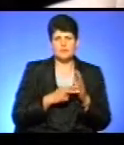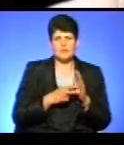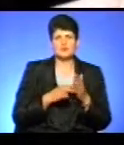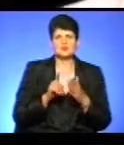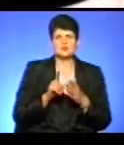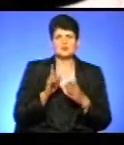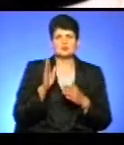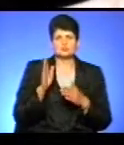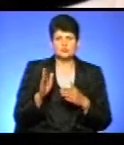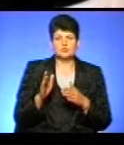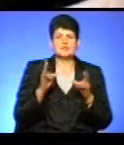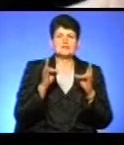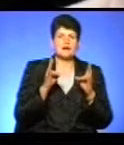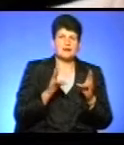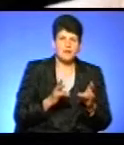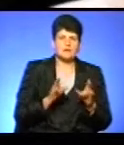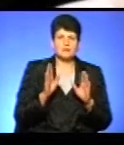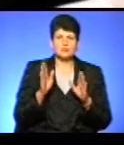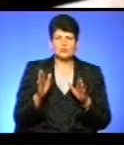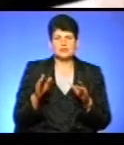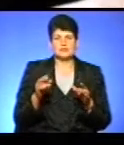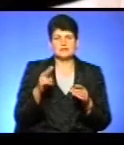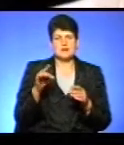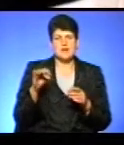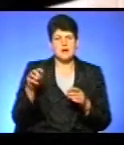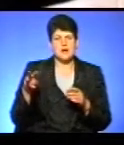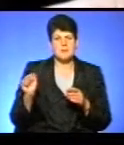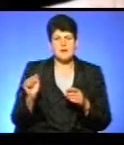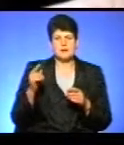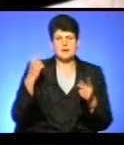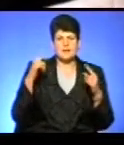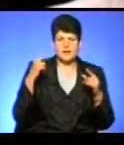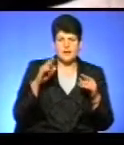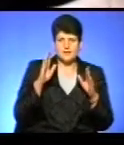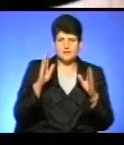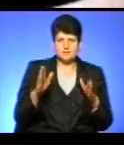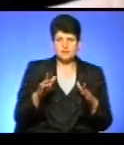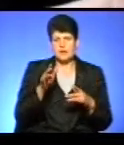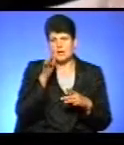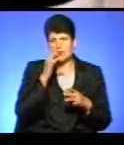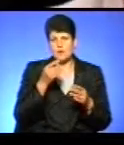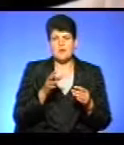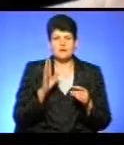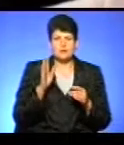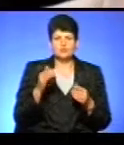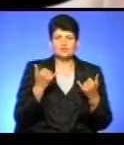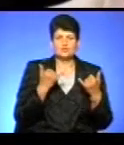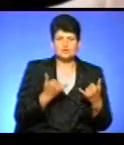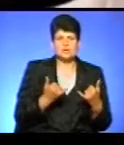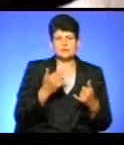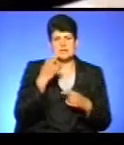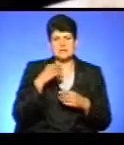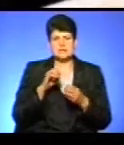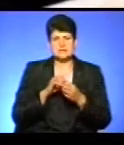скажімо, буде і трагедія, буде і драма, буде і легенда, і будуть комедії і сучасна, і класична,